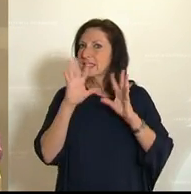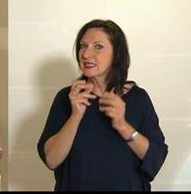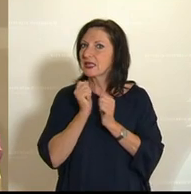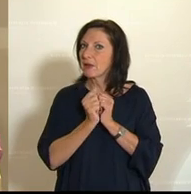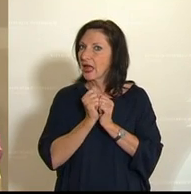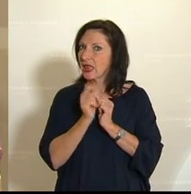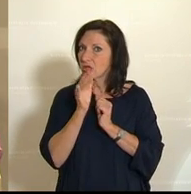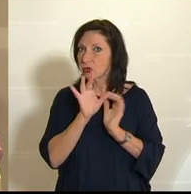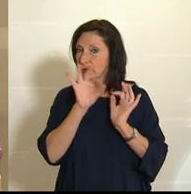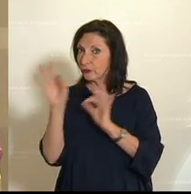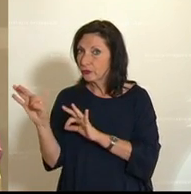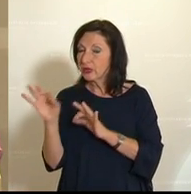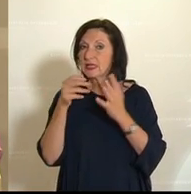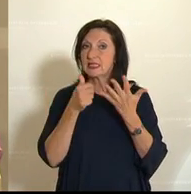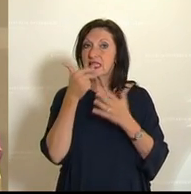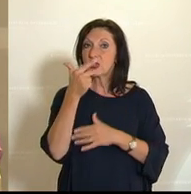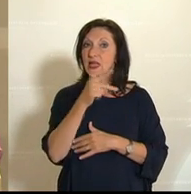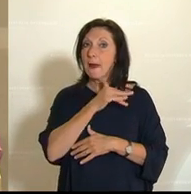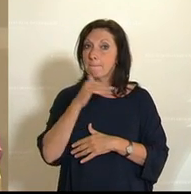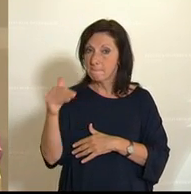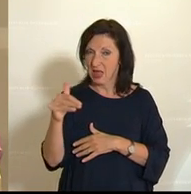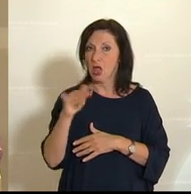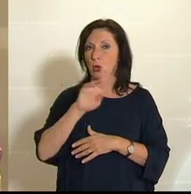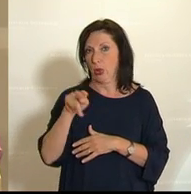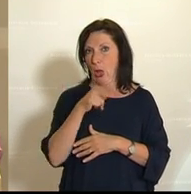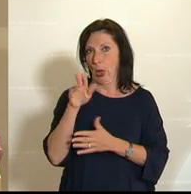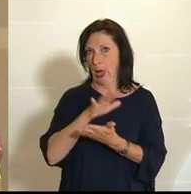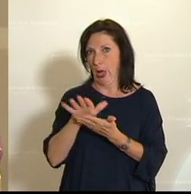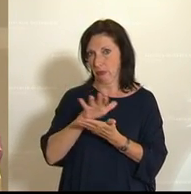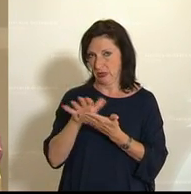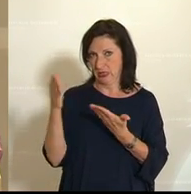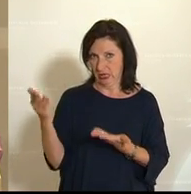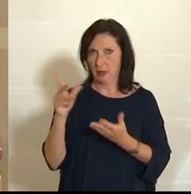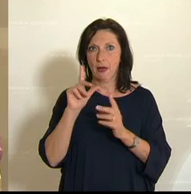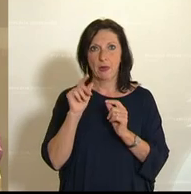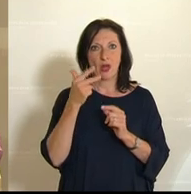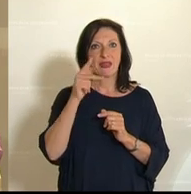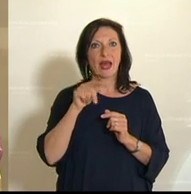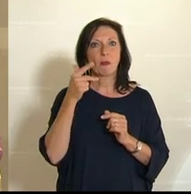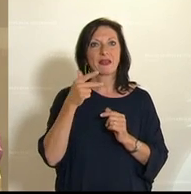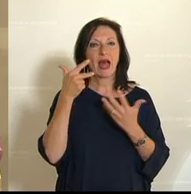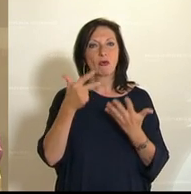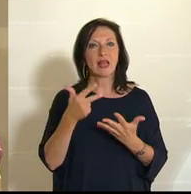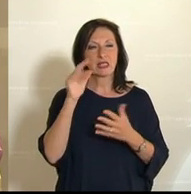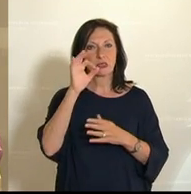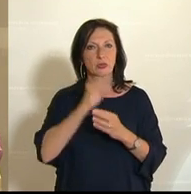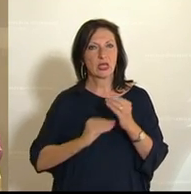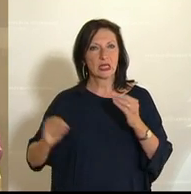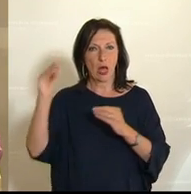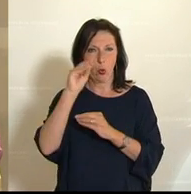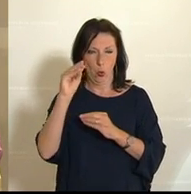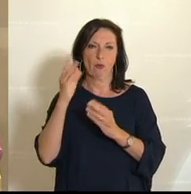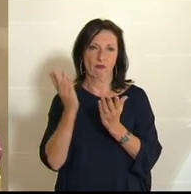Ausgaben in Höhe von 36 Millionen Euro vor. Das ist eine Erhöhung um 3,83 Prozent gegenüber 2019.